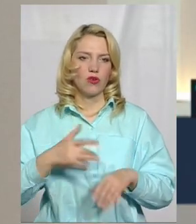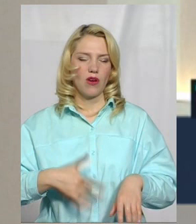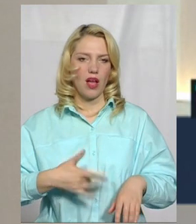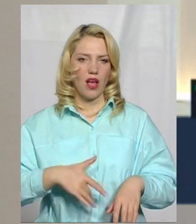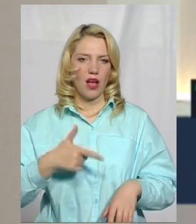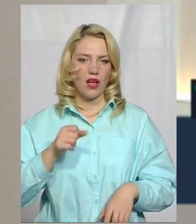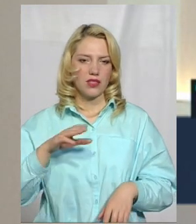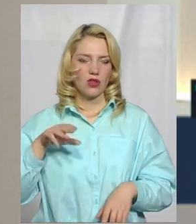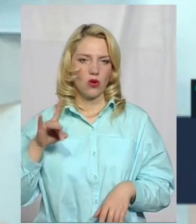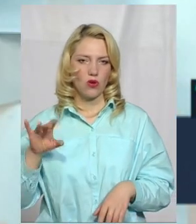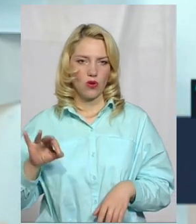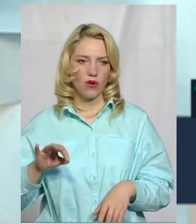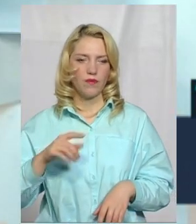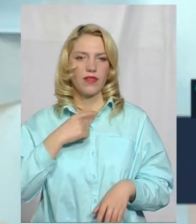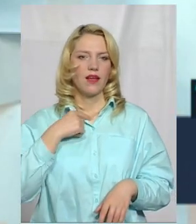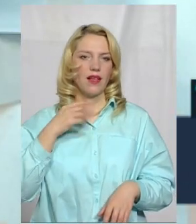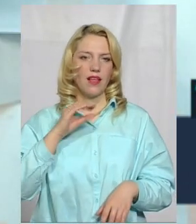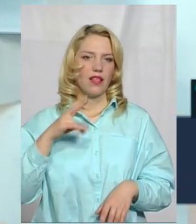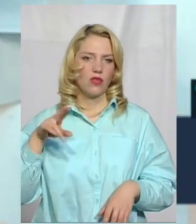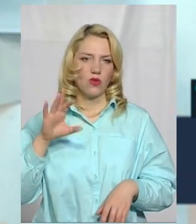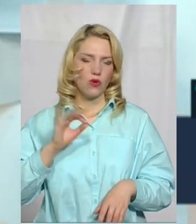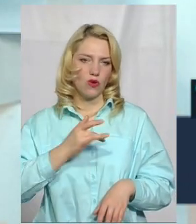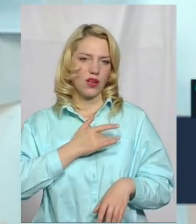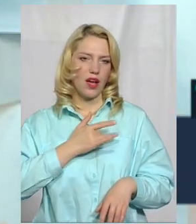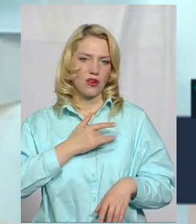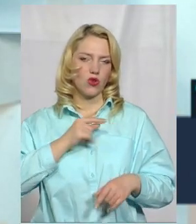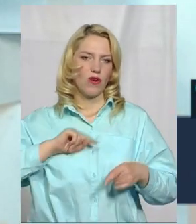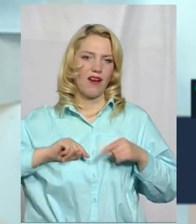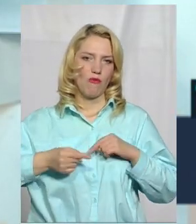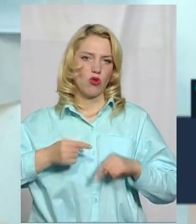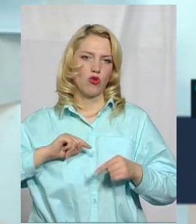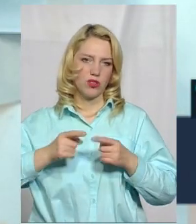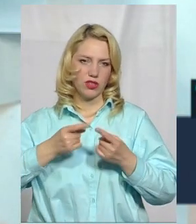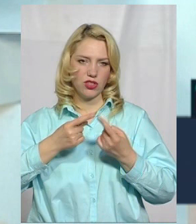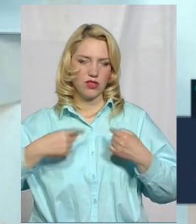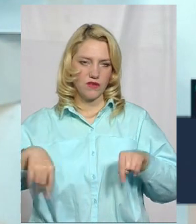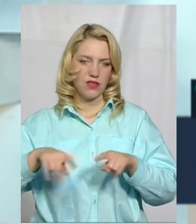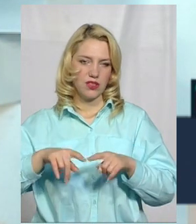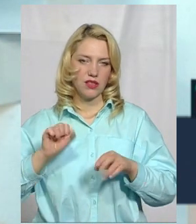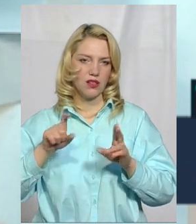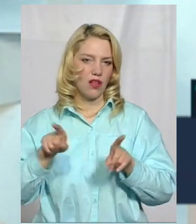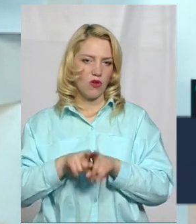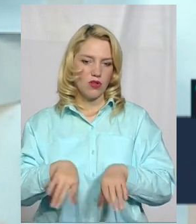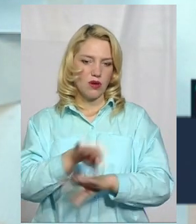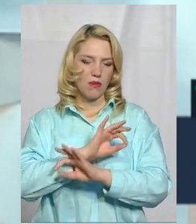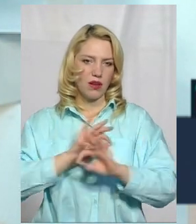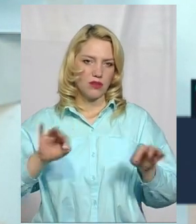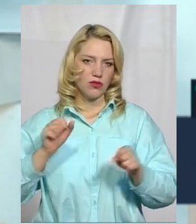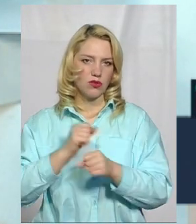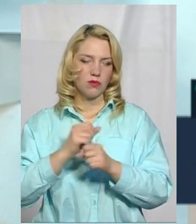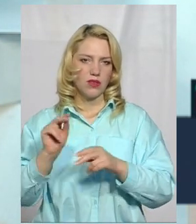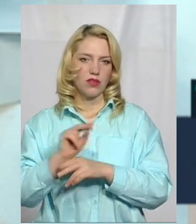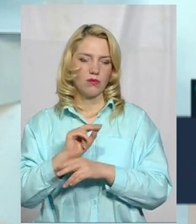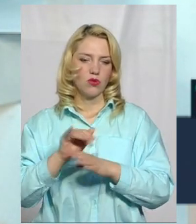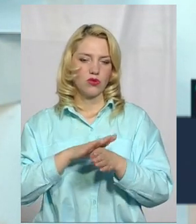гастроентрологічною, ендокронологічною, кардіоарематологічною. Також прекрасно зроблений